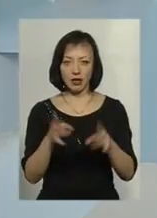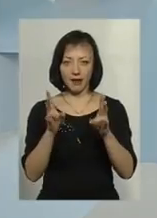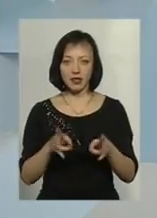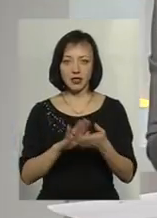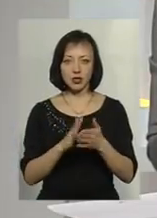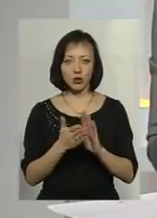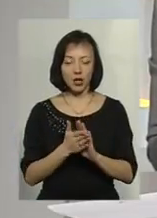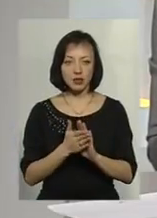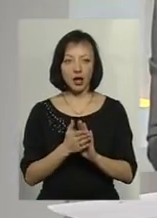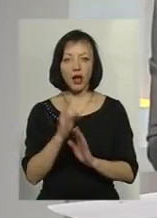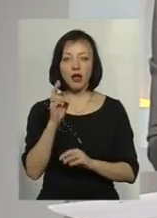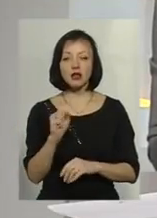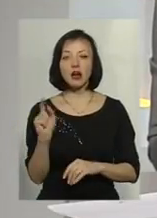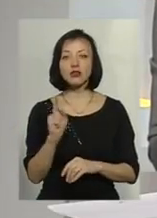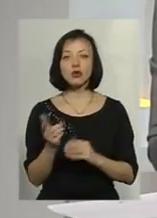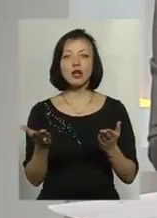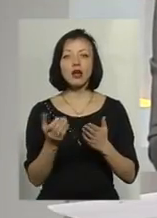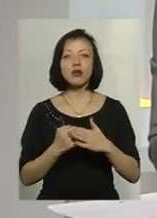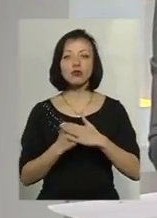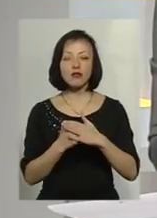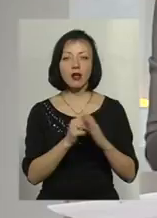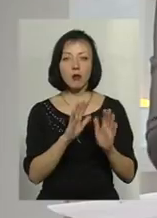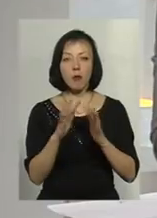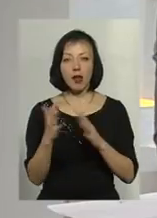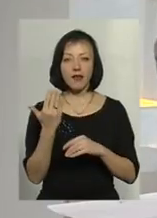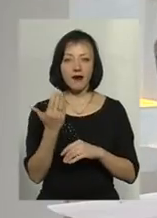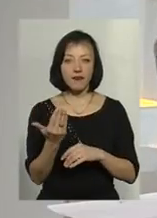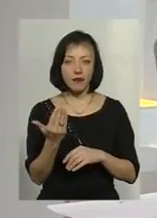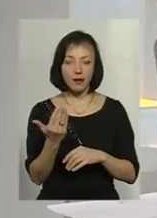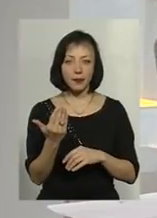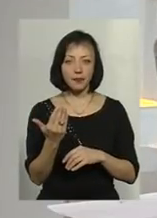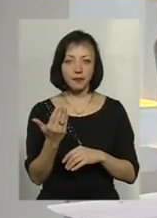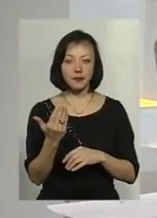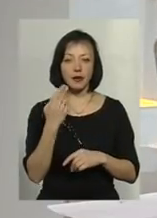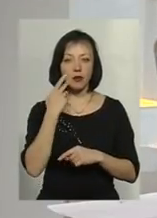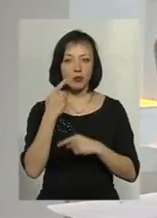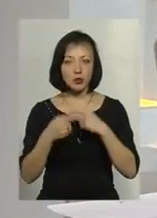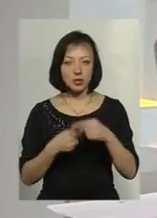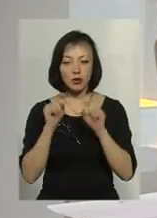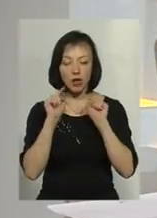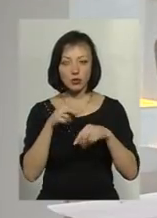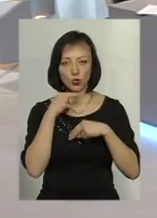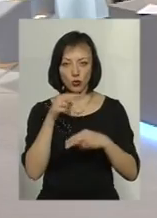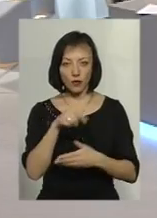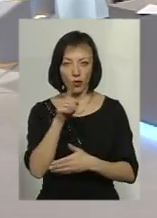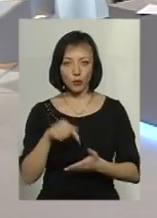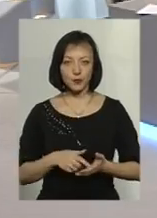ситуацій. На що, на яких основних моментах ви не постійно акцентуєте увагу?